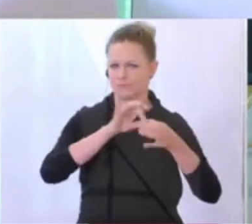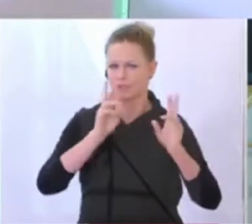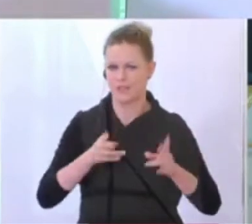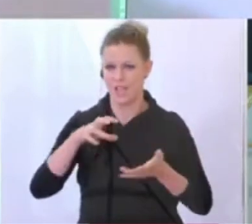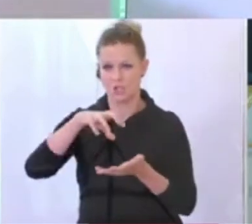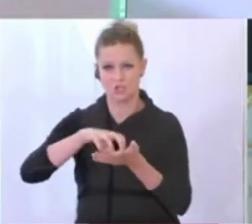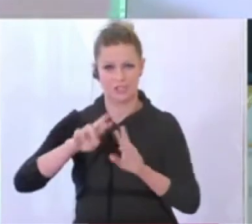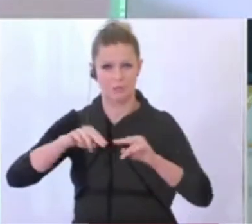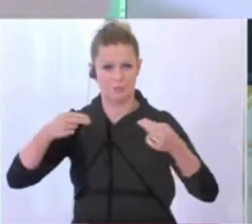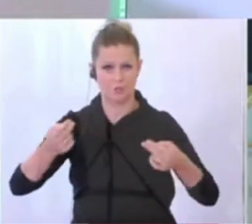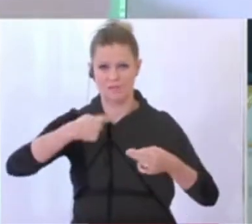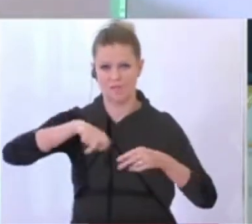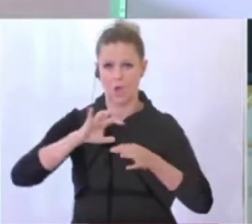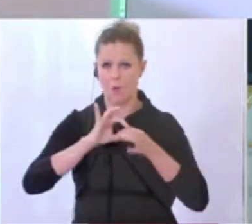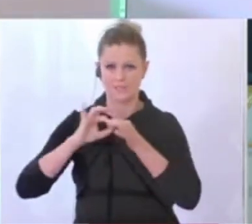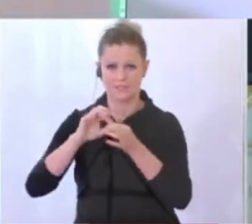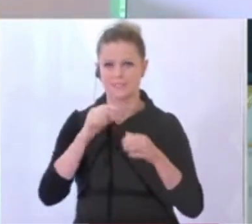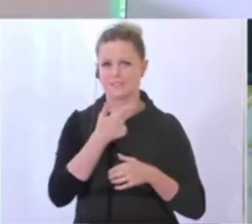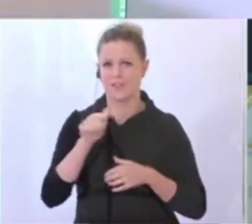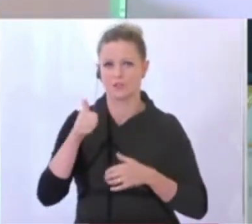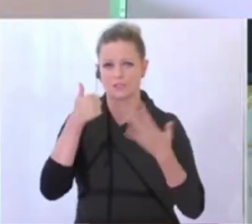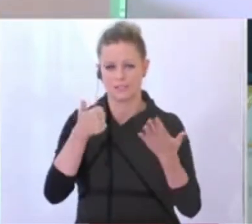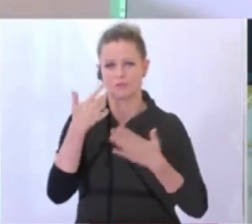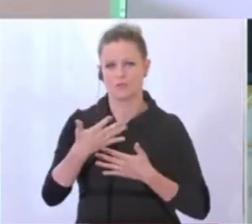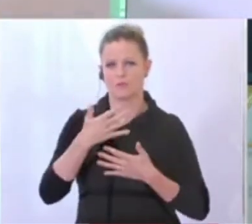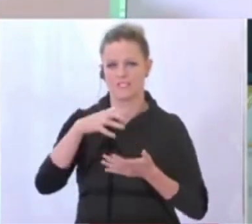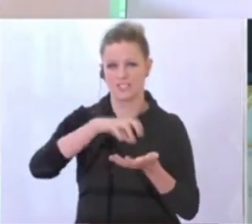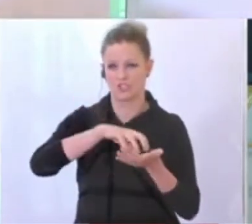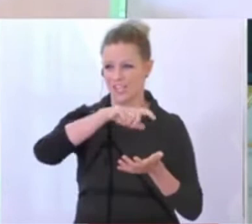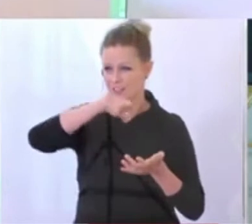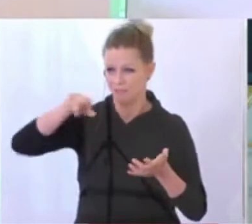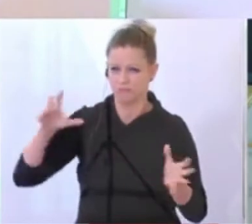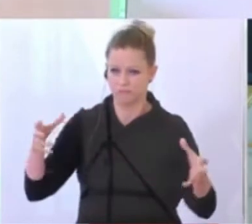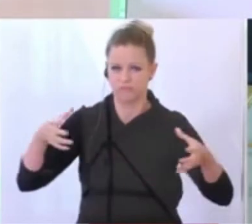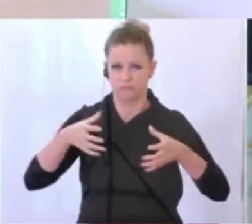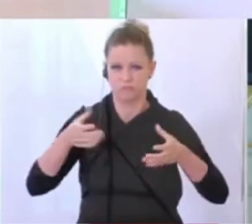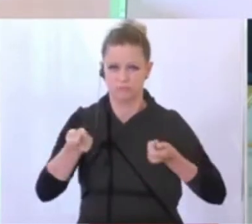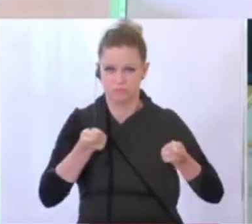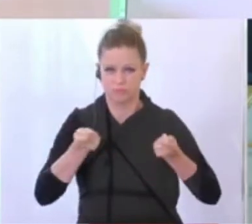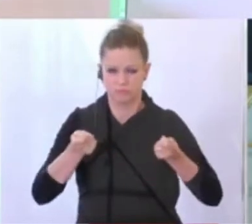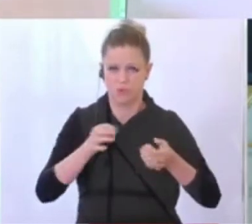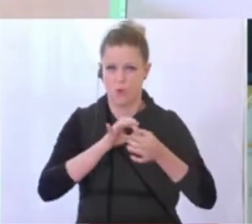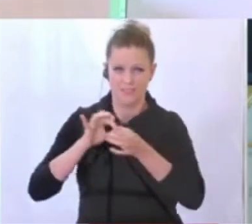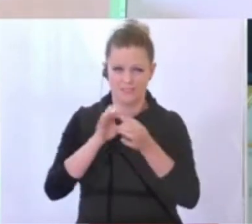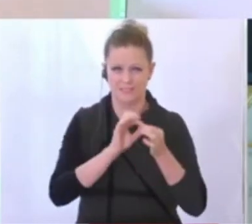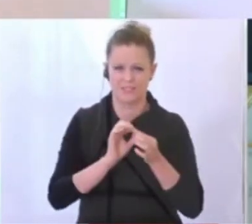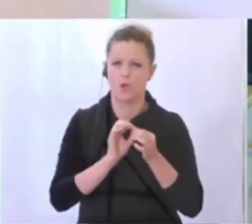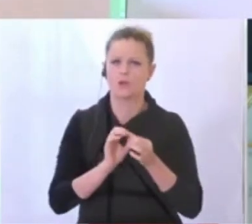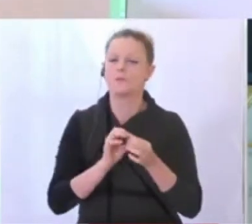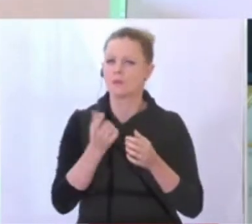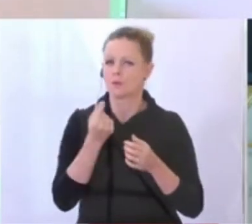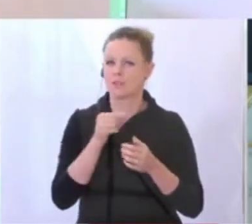Städtebund organisiert 256 Städte in Österreich und zwar jene, die mehr als 10.000